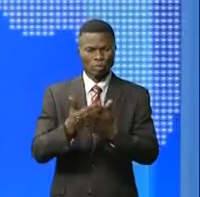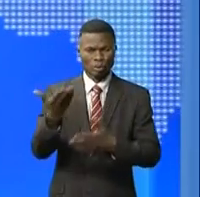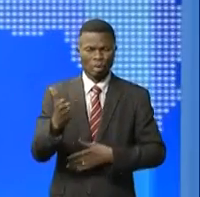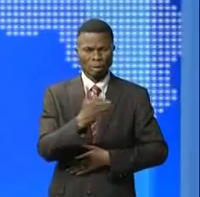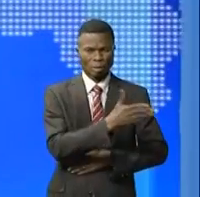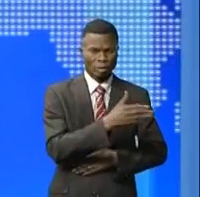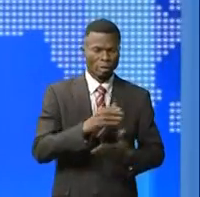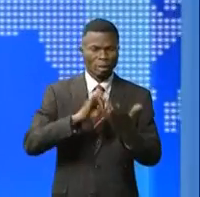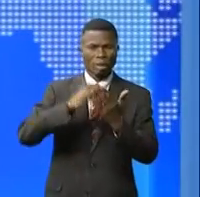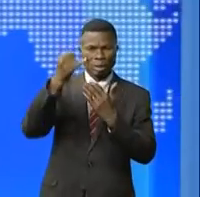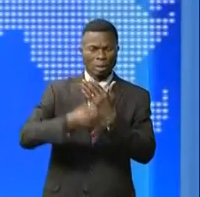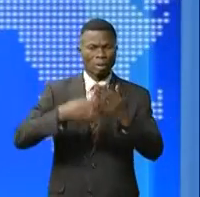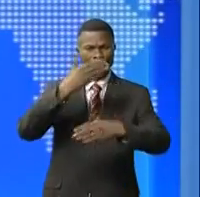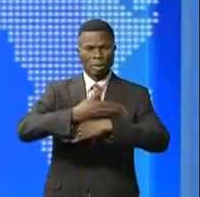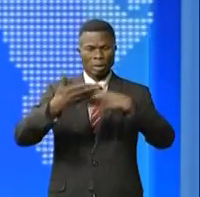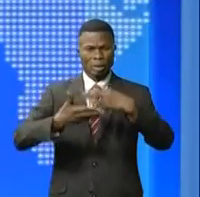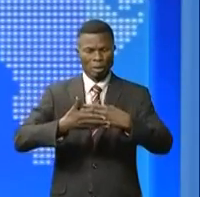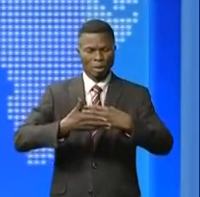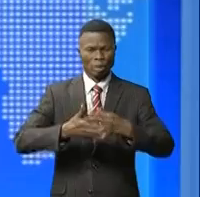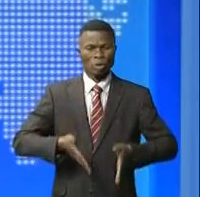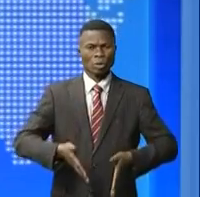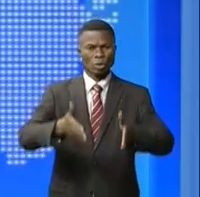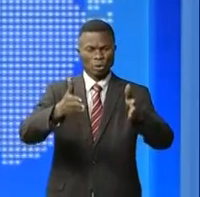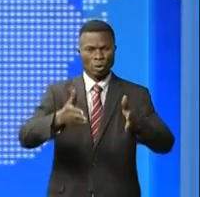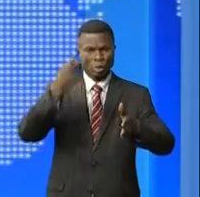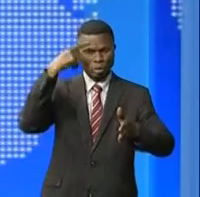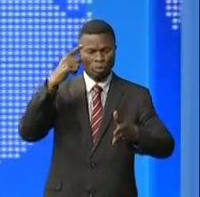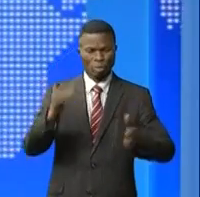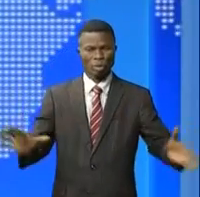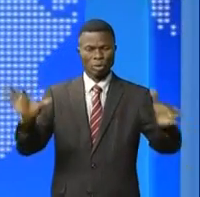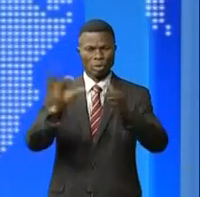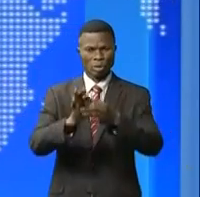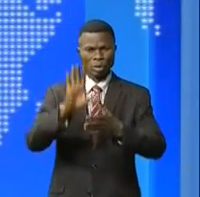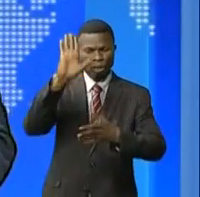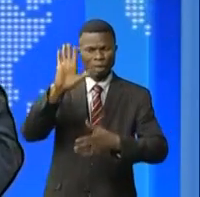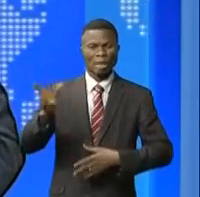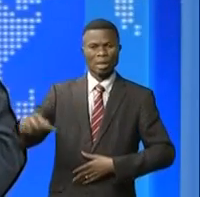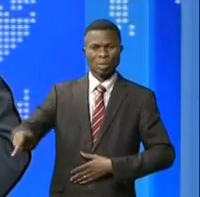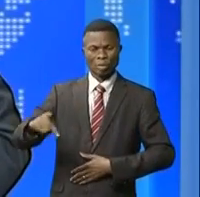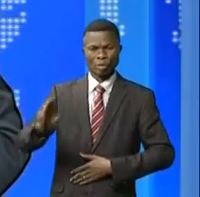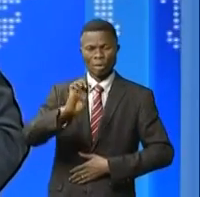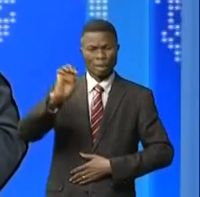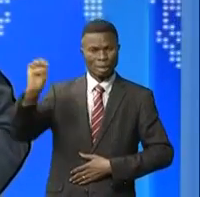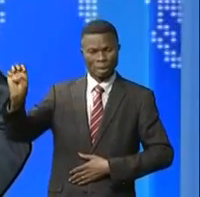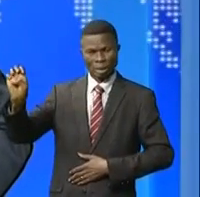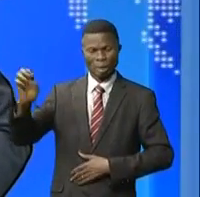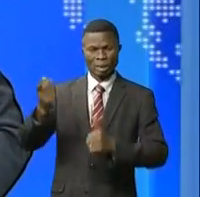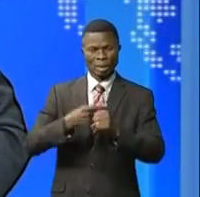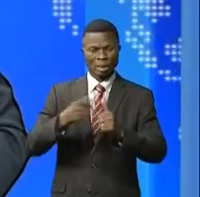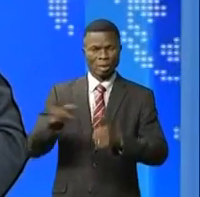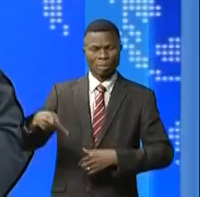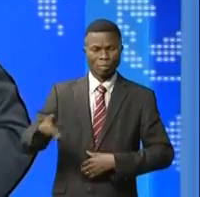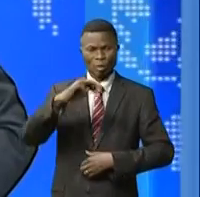un projet de construction des infrastructures pour l'interconnexion de cinq provinces de l'est à savoir